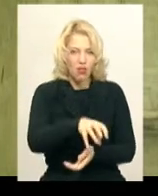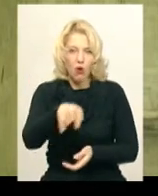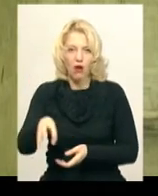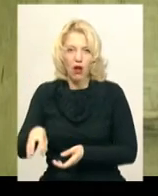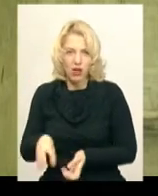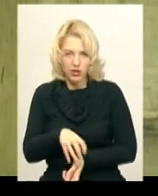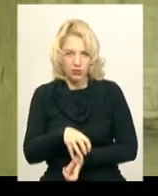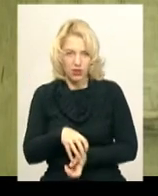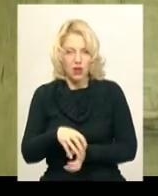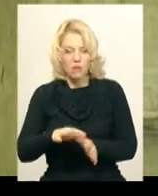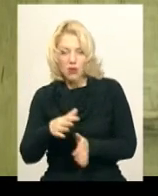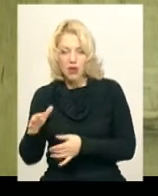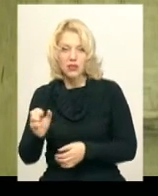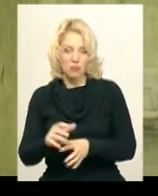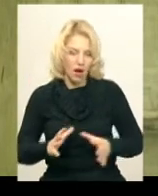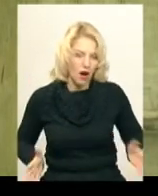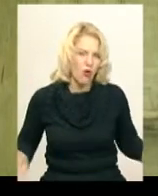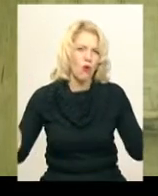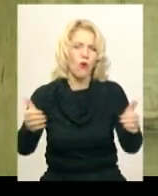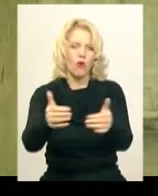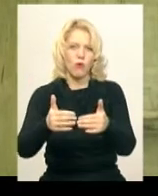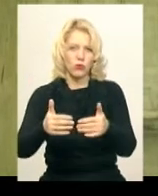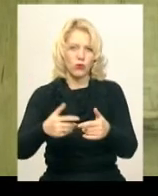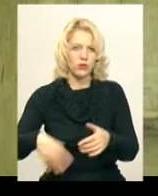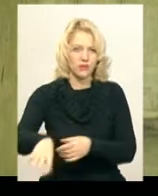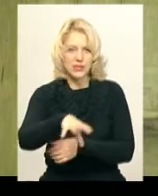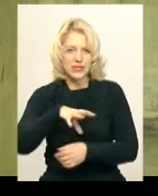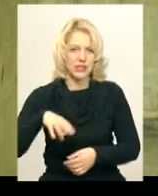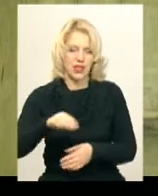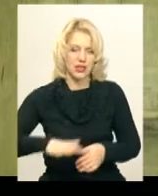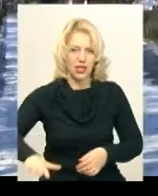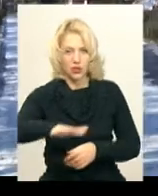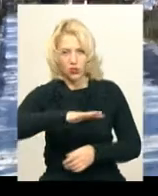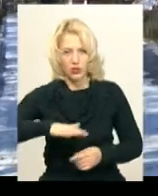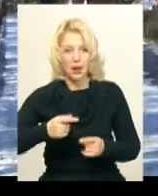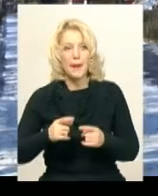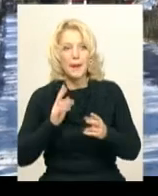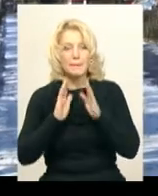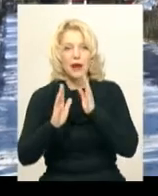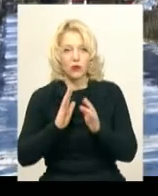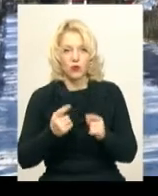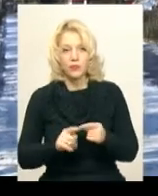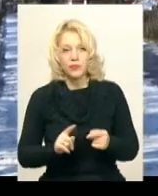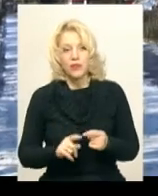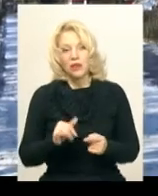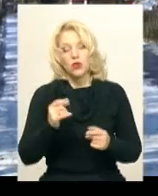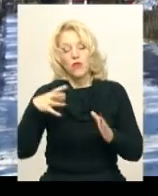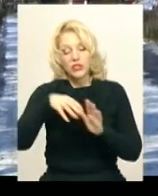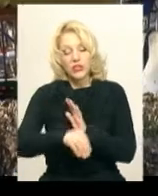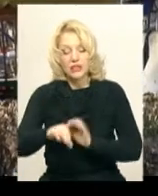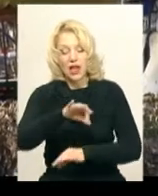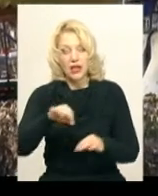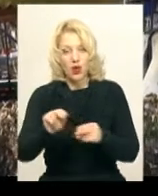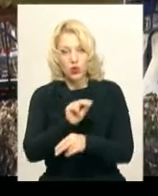моментами, а все-таки ухоплюється зараз вся територія парку. До втілення проєкту реконструкції парку в життя